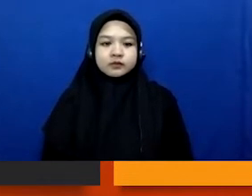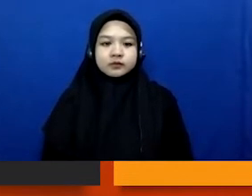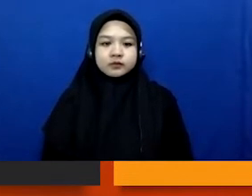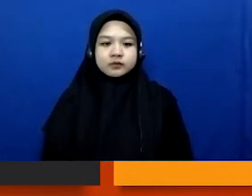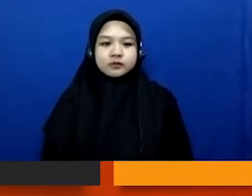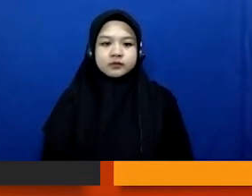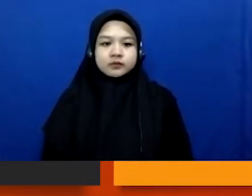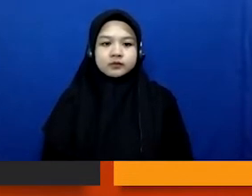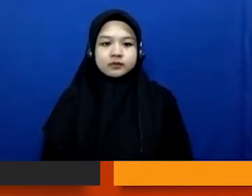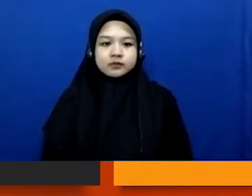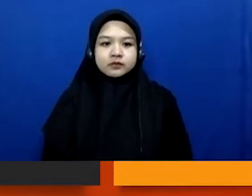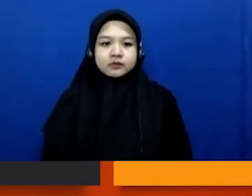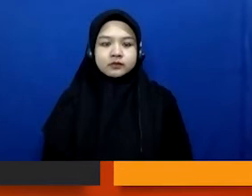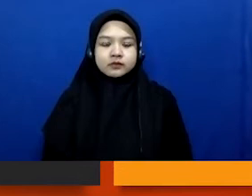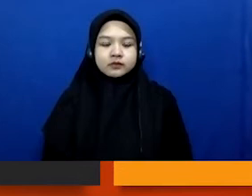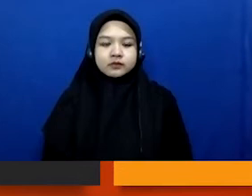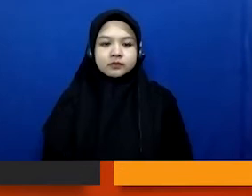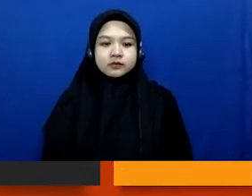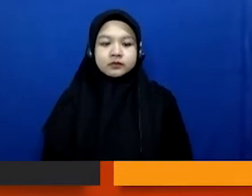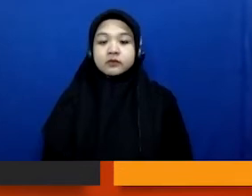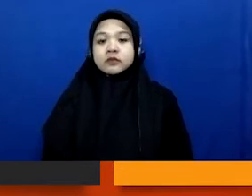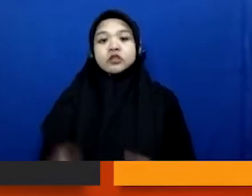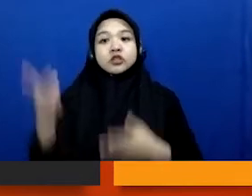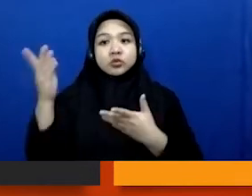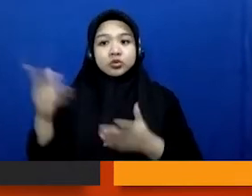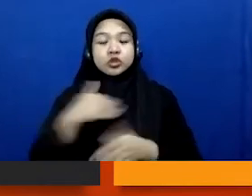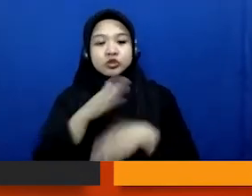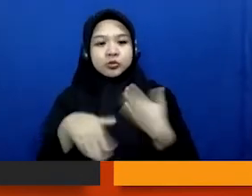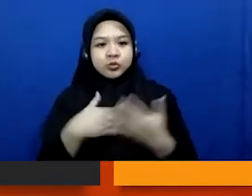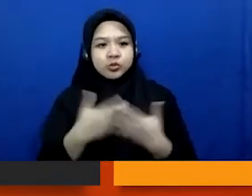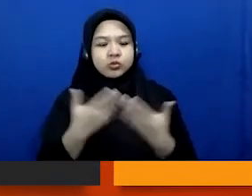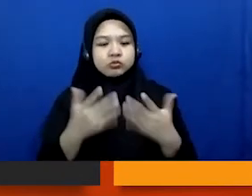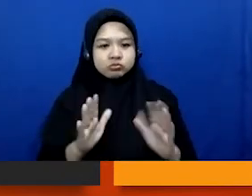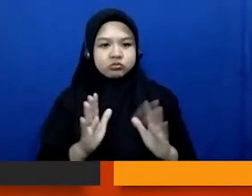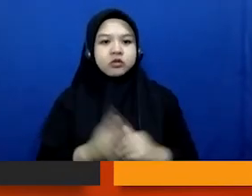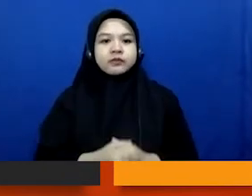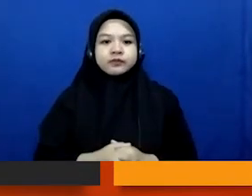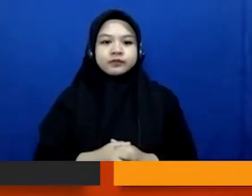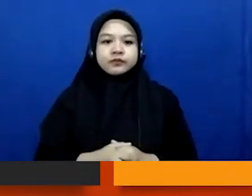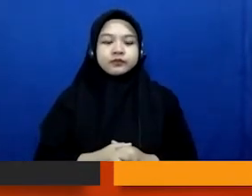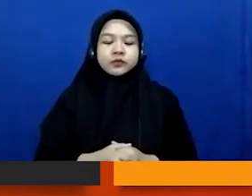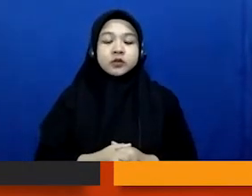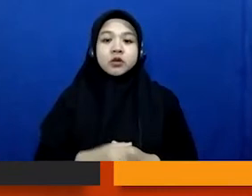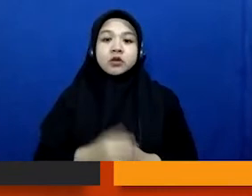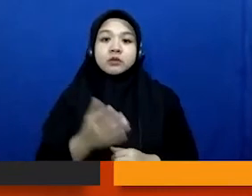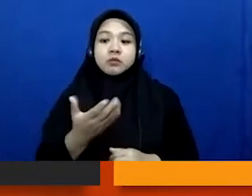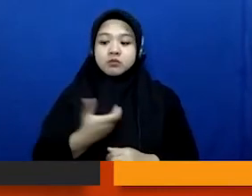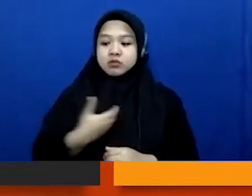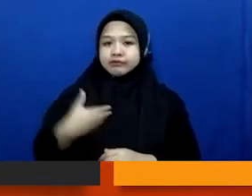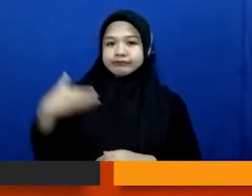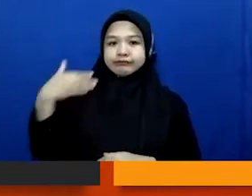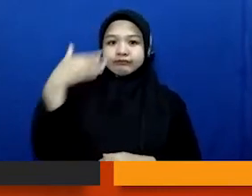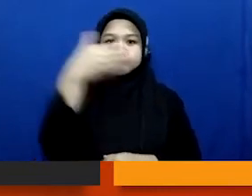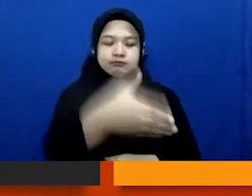setelah itu semua ya sebelum teman-teman terjun ke lapangan gitu kan